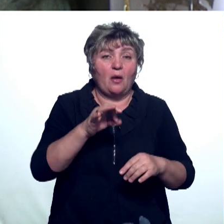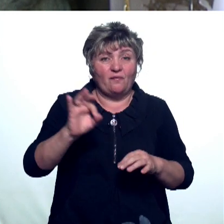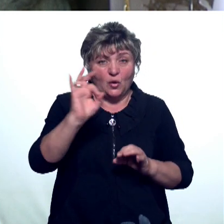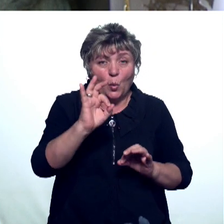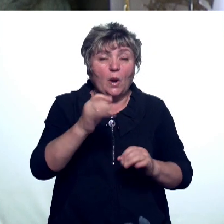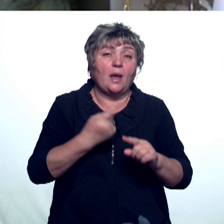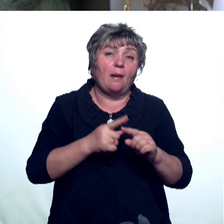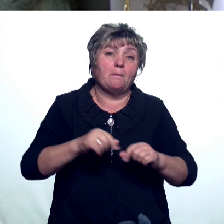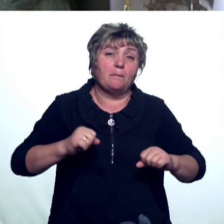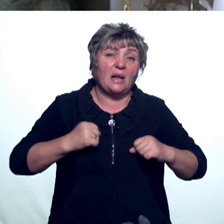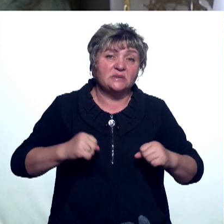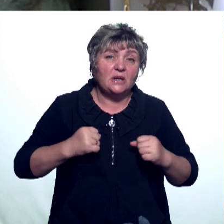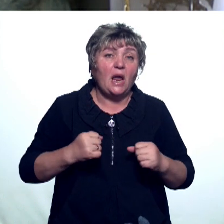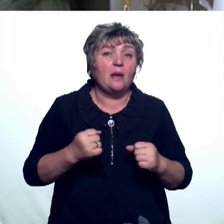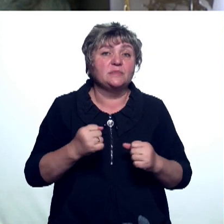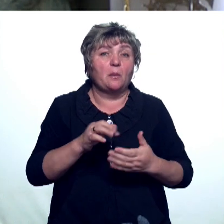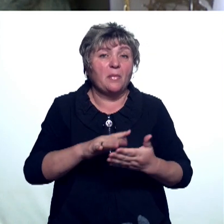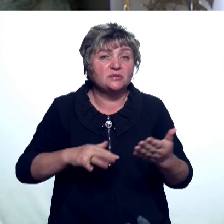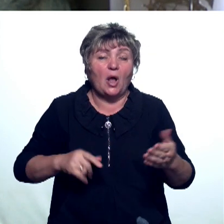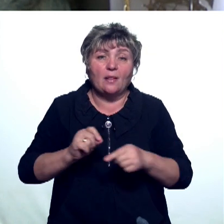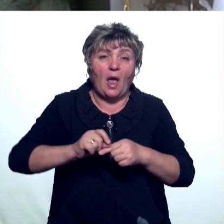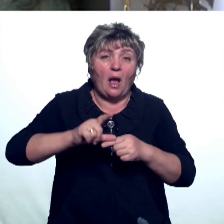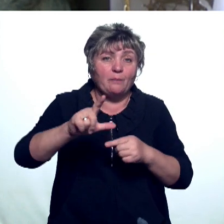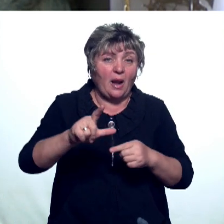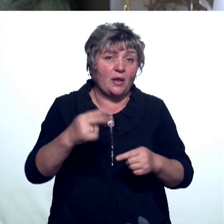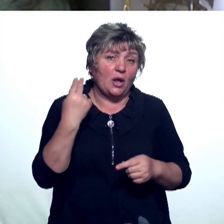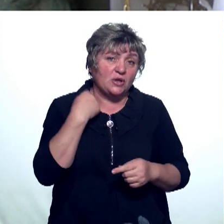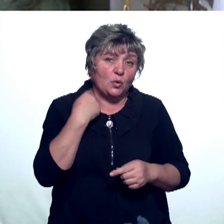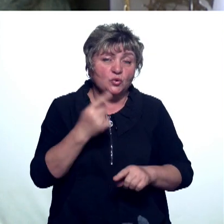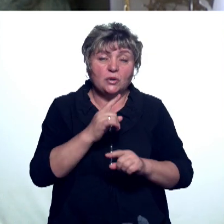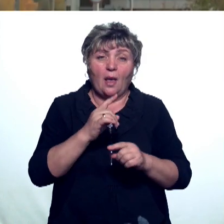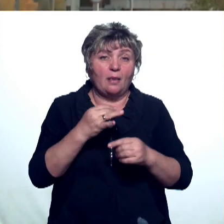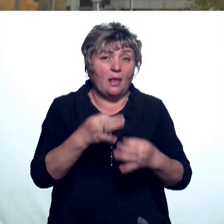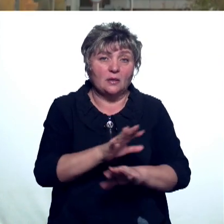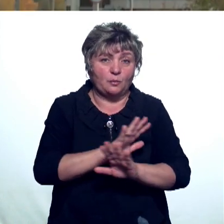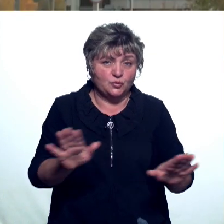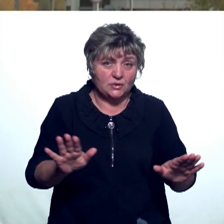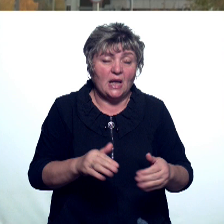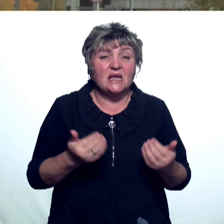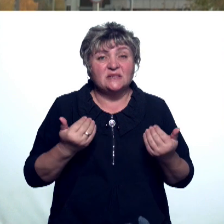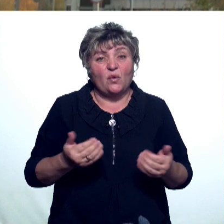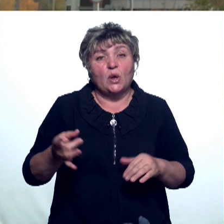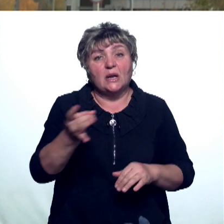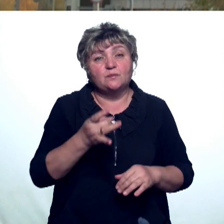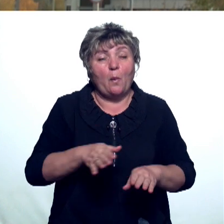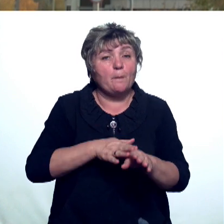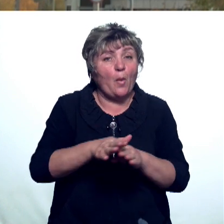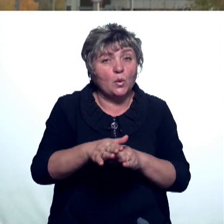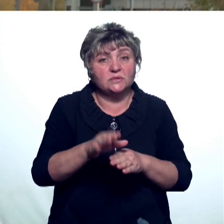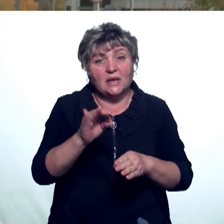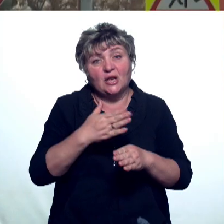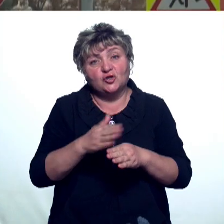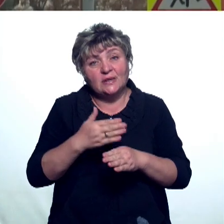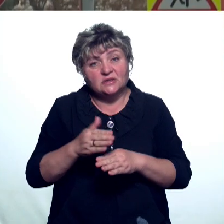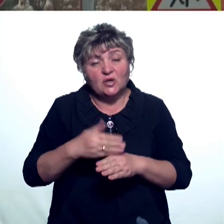последующем очень постараемся накопление кредиторской задолженности уже не допустить. Сегодня в республике полностью или